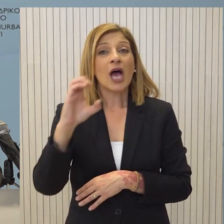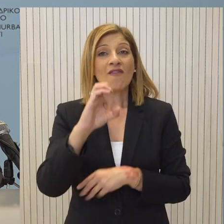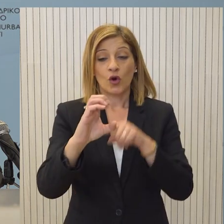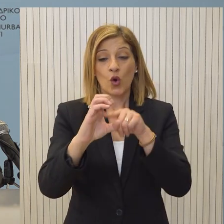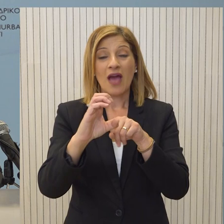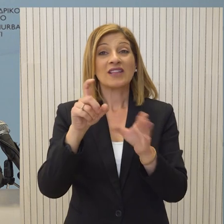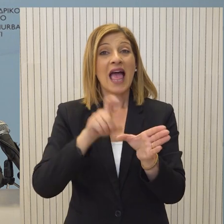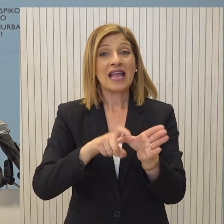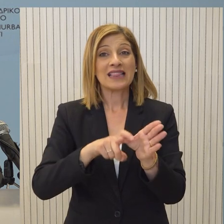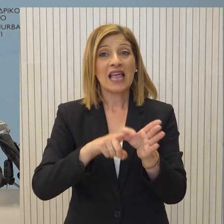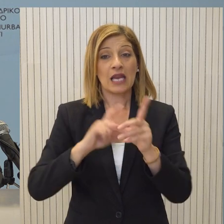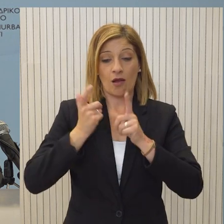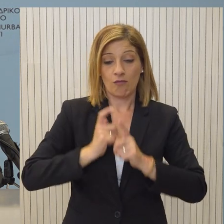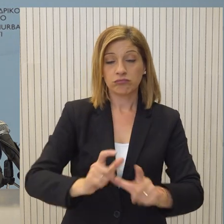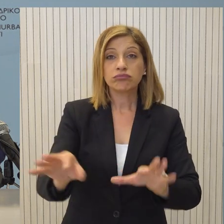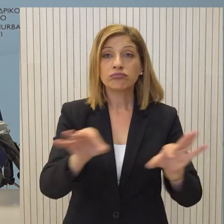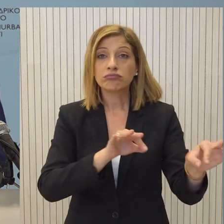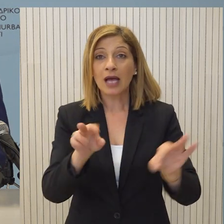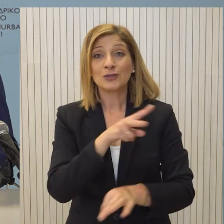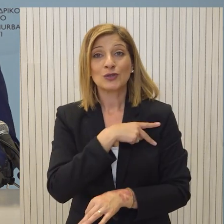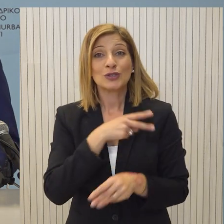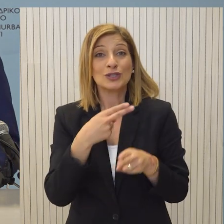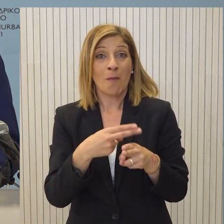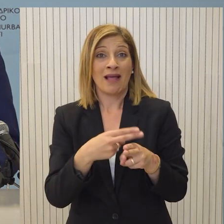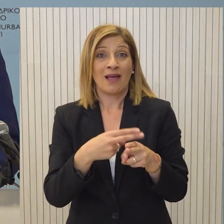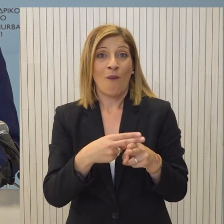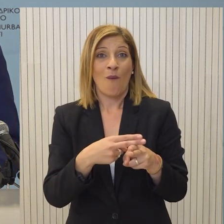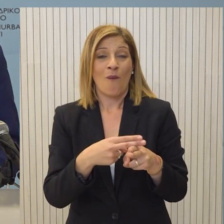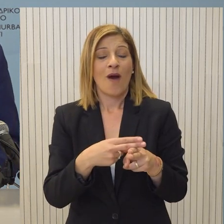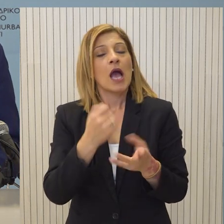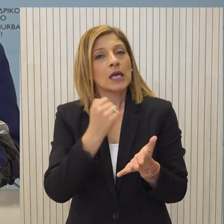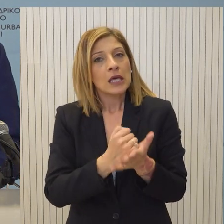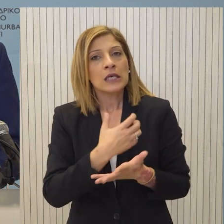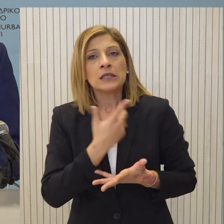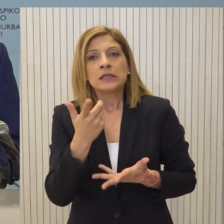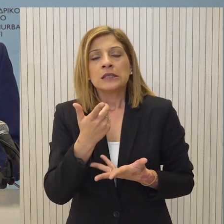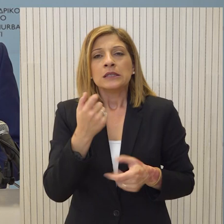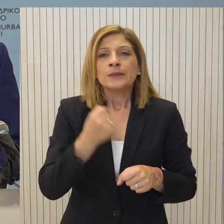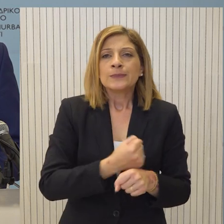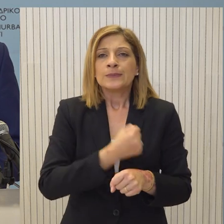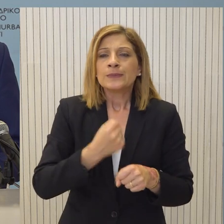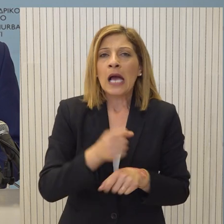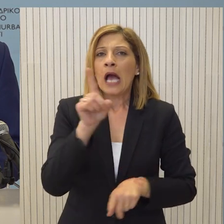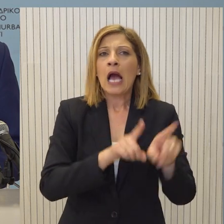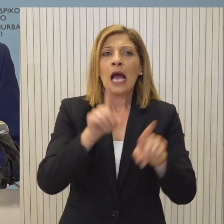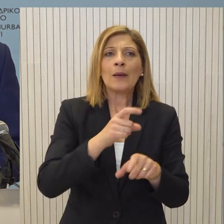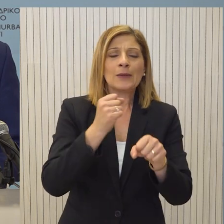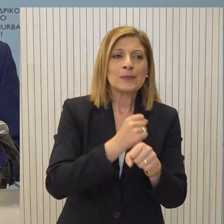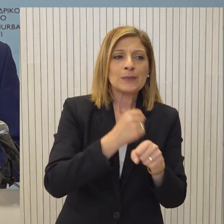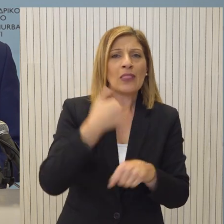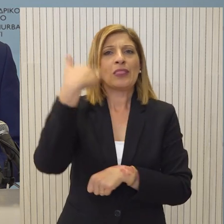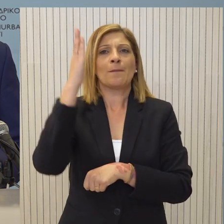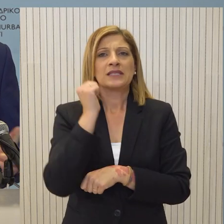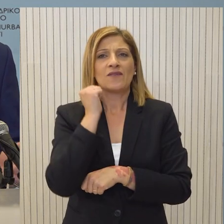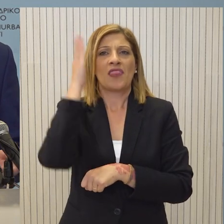όπως είναι η Σεύρων στην Κυπριακή ΑΟΣ αποτελεί ψήφων πιστοσύνης και δεν κατανοούμε την επιμονή, αν θέλετε κάποιον, να αφισβητούν